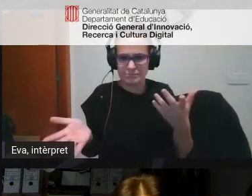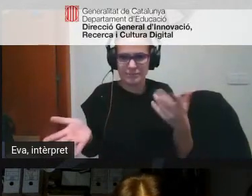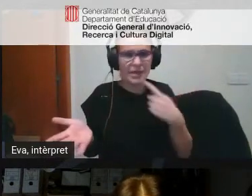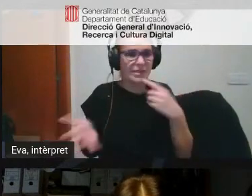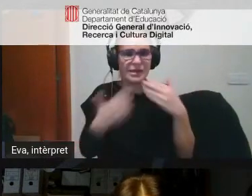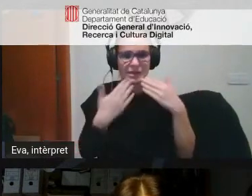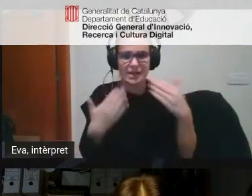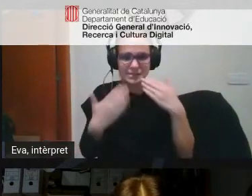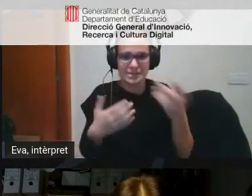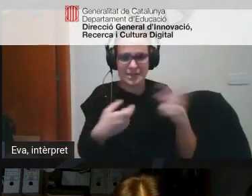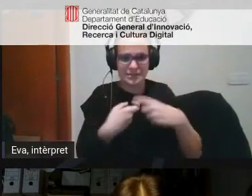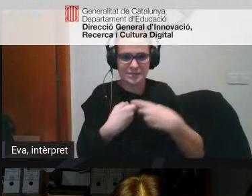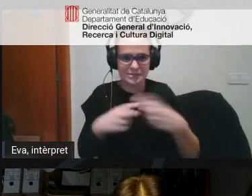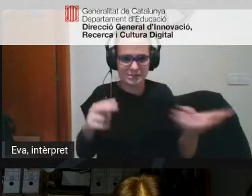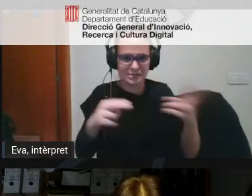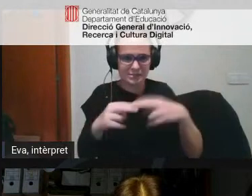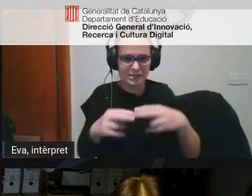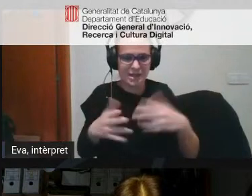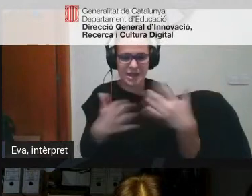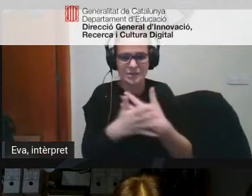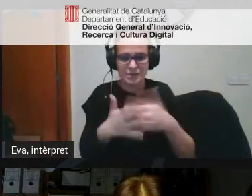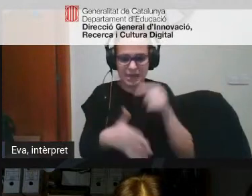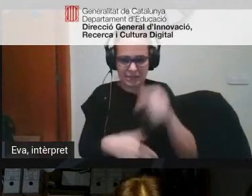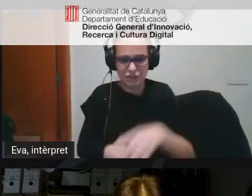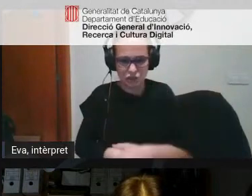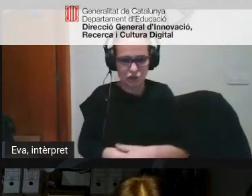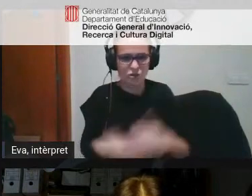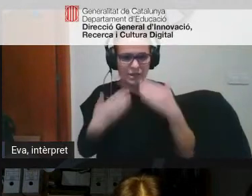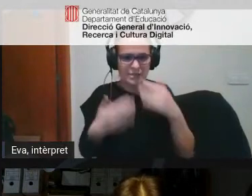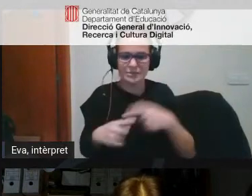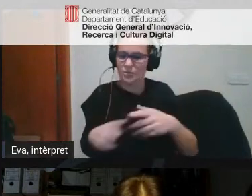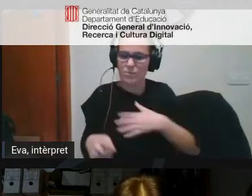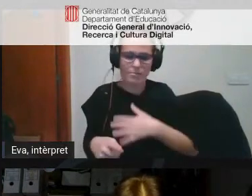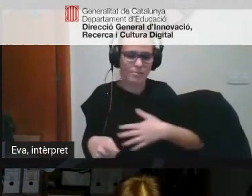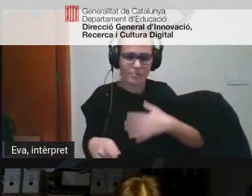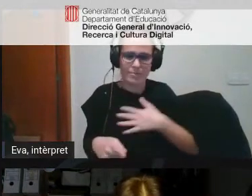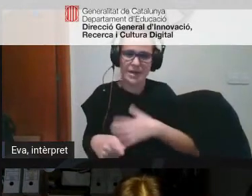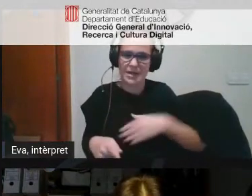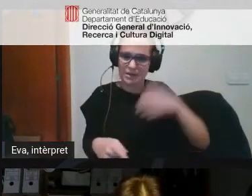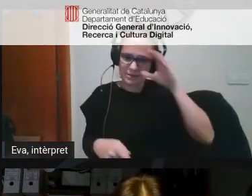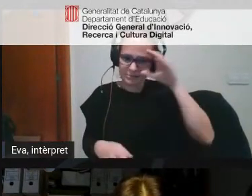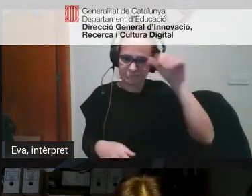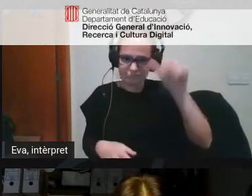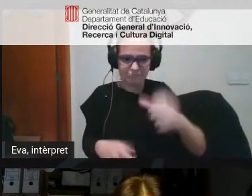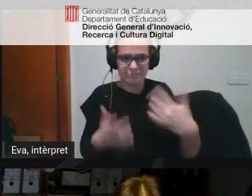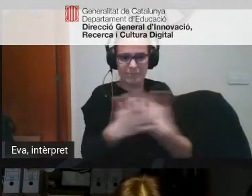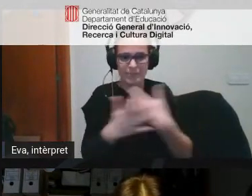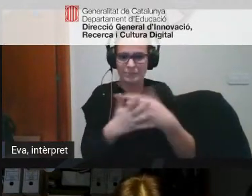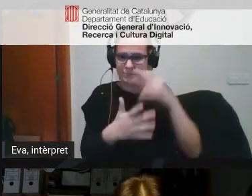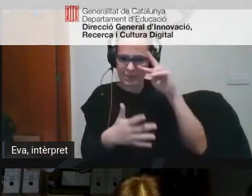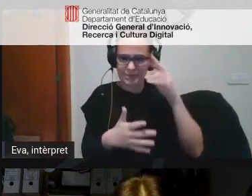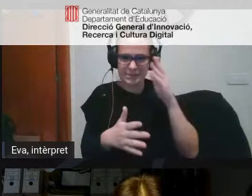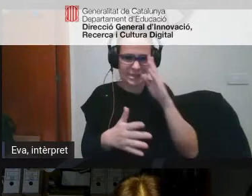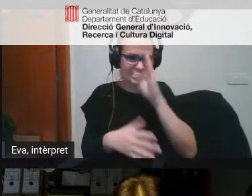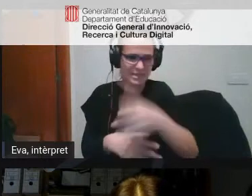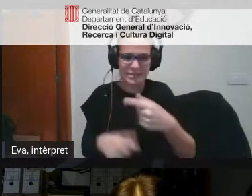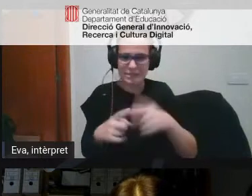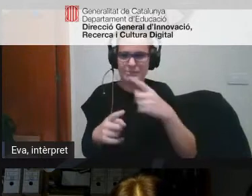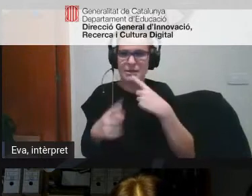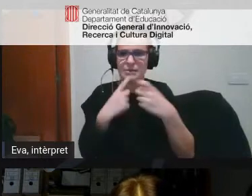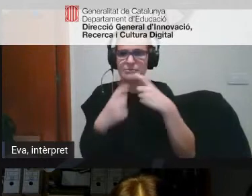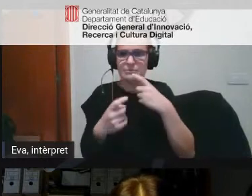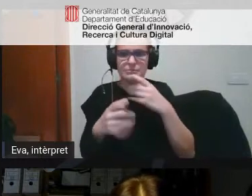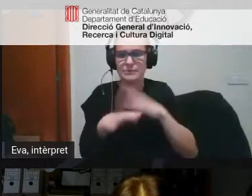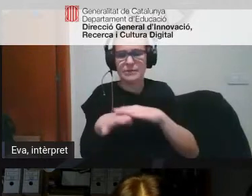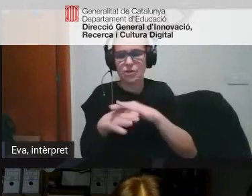que hagueu vingut que ens hagueu explicat això la veritat és que ha sigut un plaer sentir les vostres experiències directes el xat està per comentaris també agraint-vos